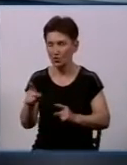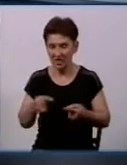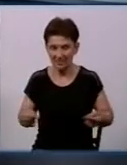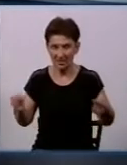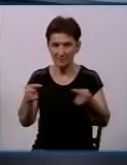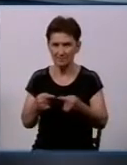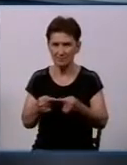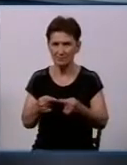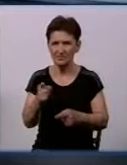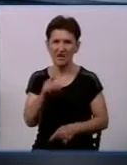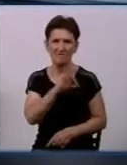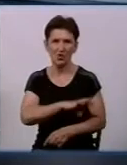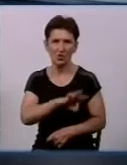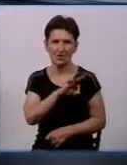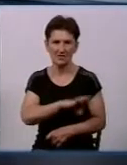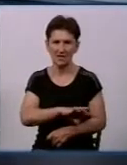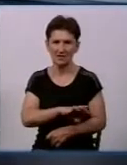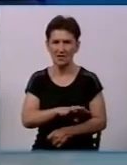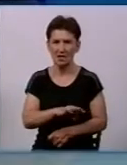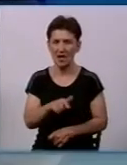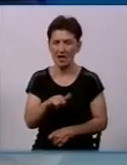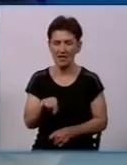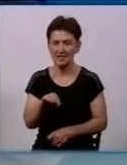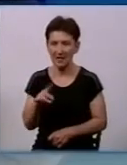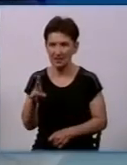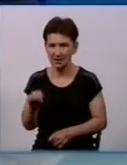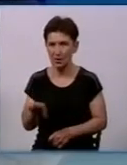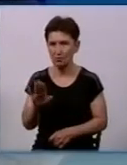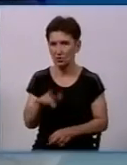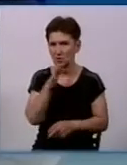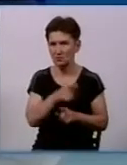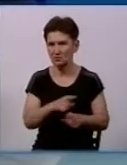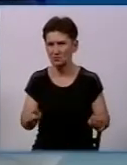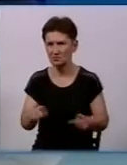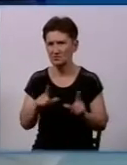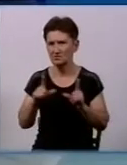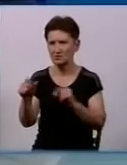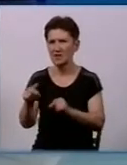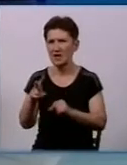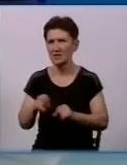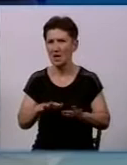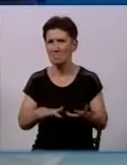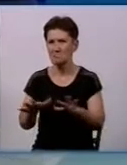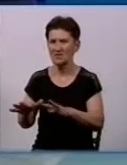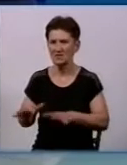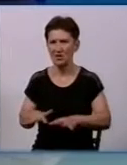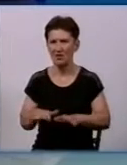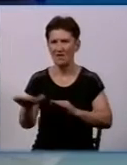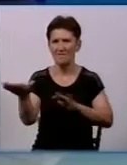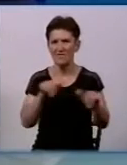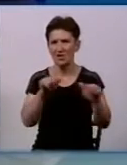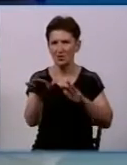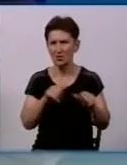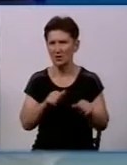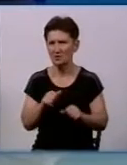потребі використання пожежних гідрантів, потім одночасно виїжджає на місце виклику старший помічник начальника